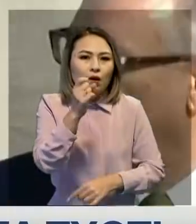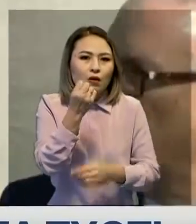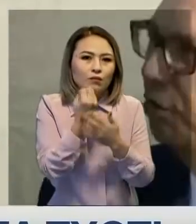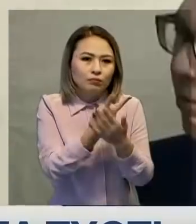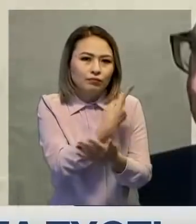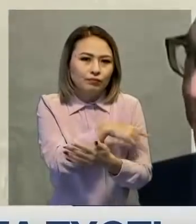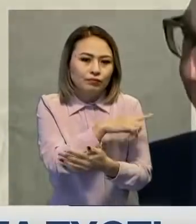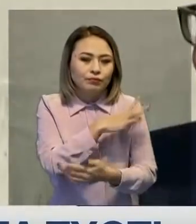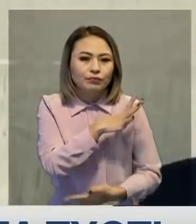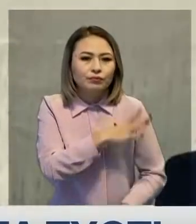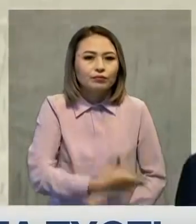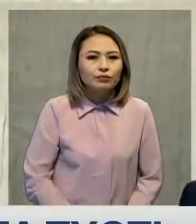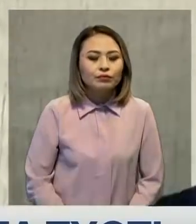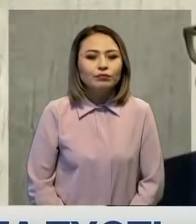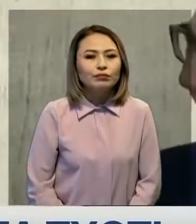ғанаға тағы жатып шықты.